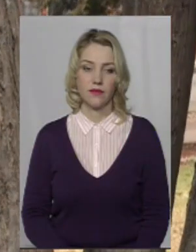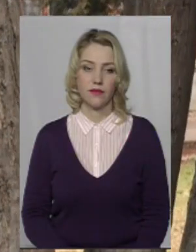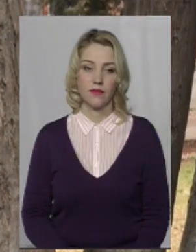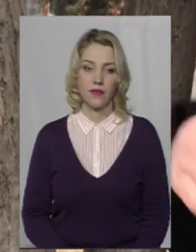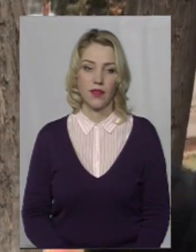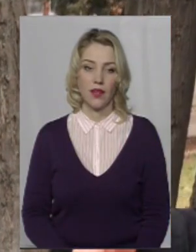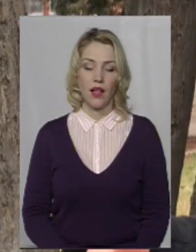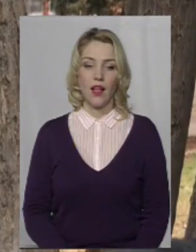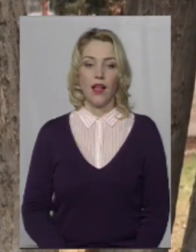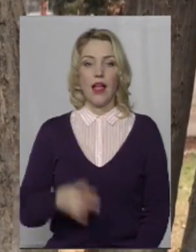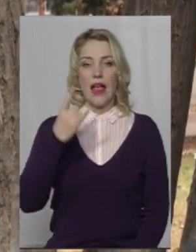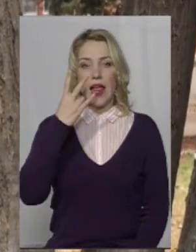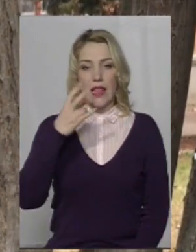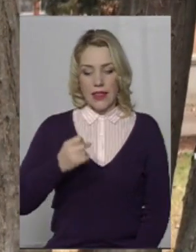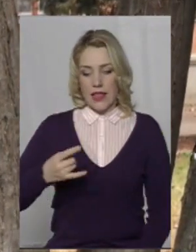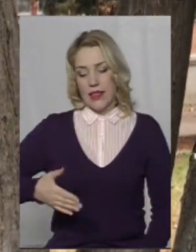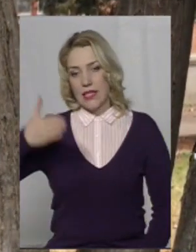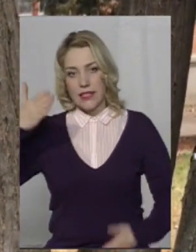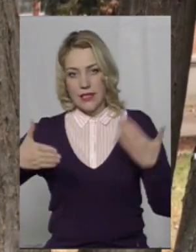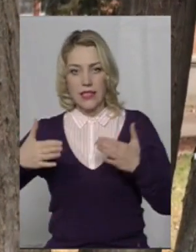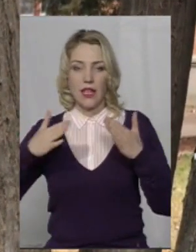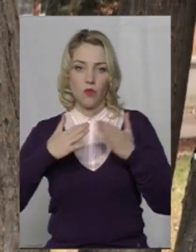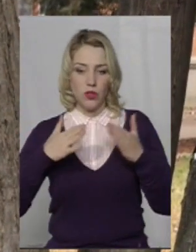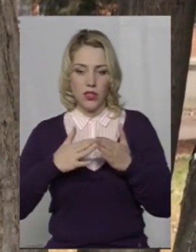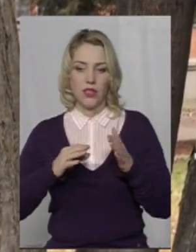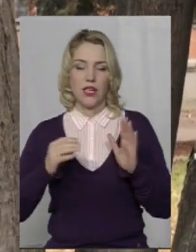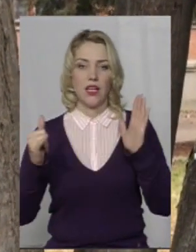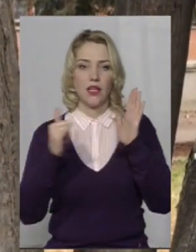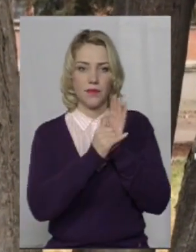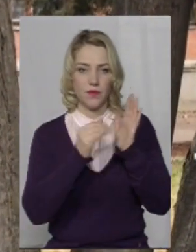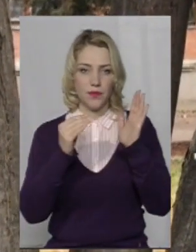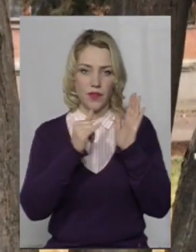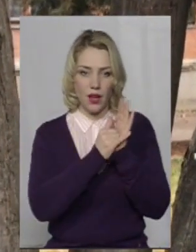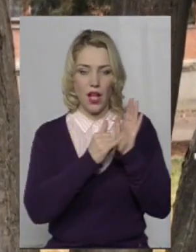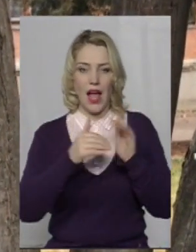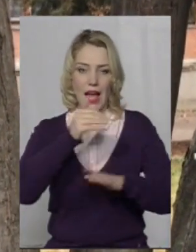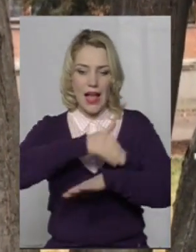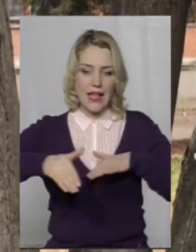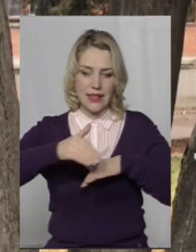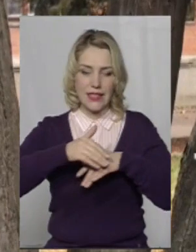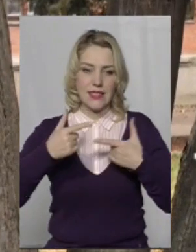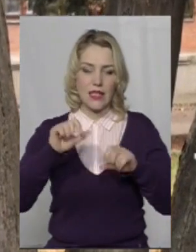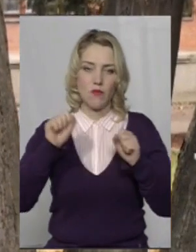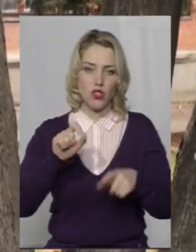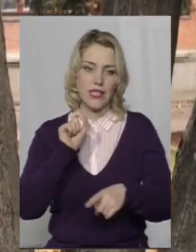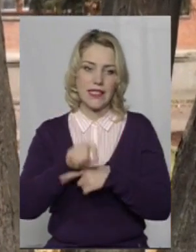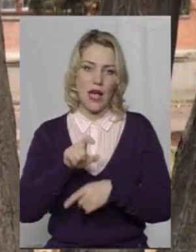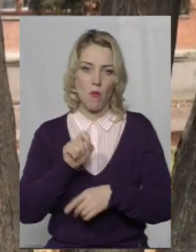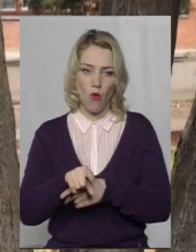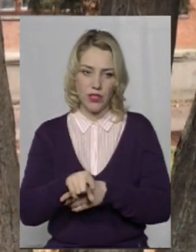На стінах будинків, там споруд розміщують адреси, де можна замовити